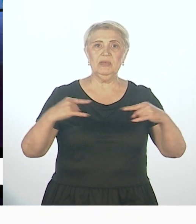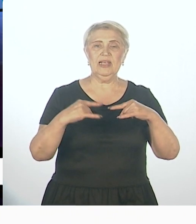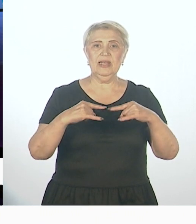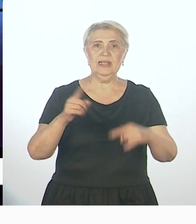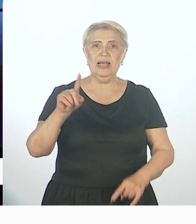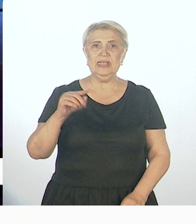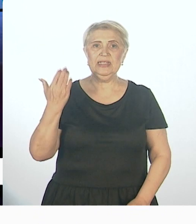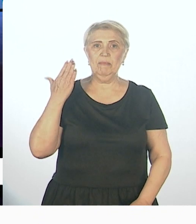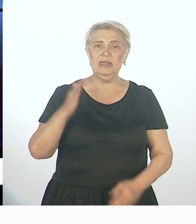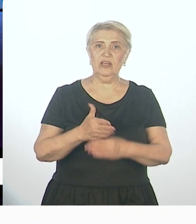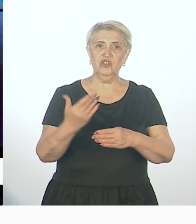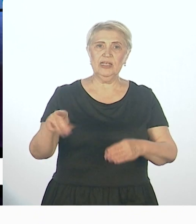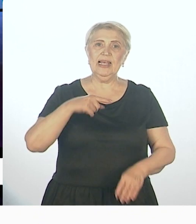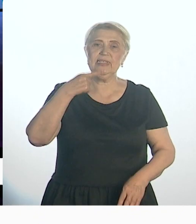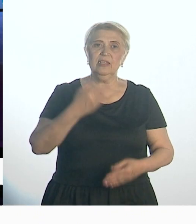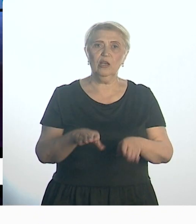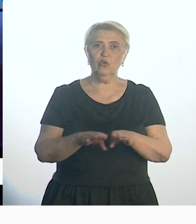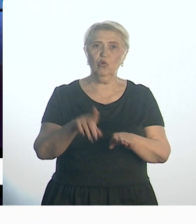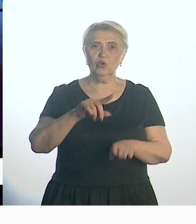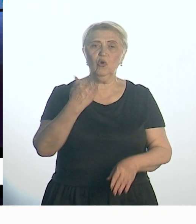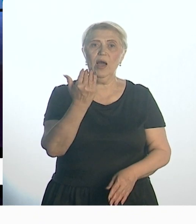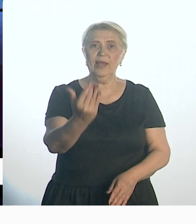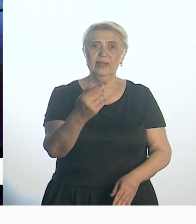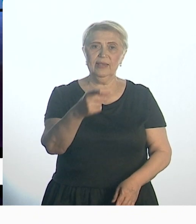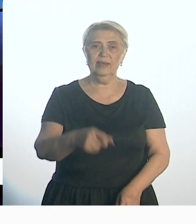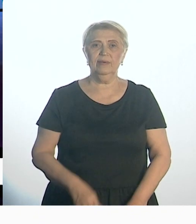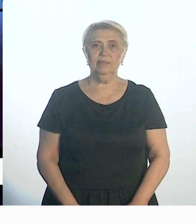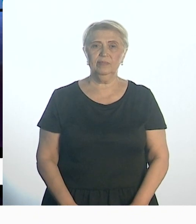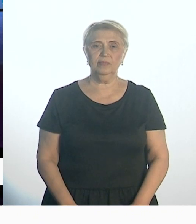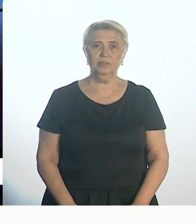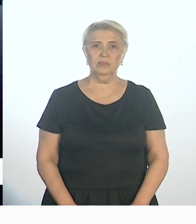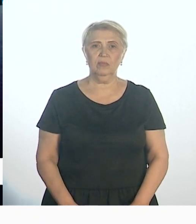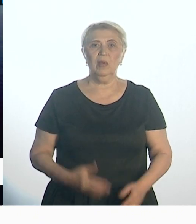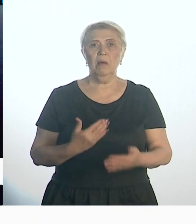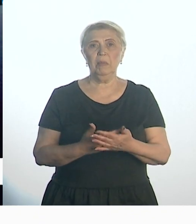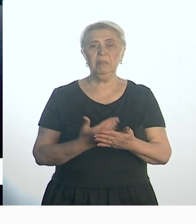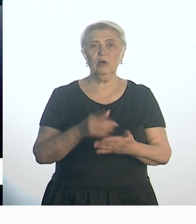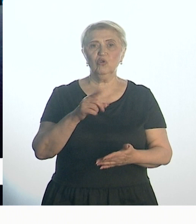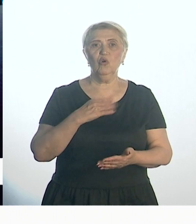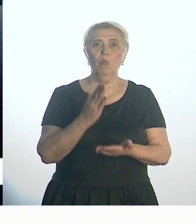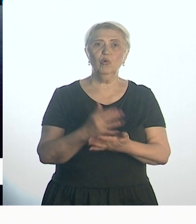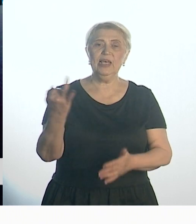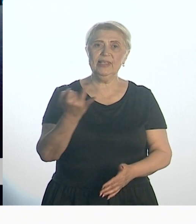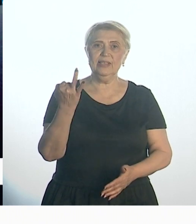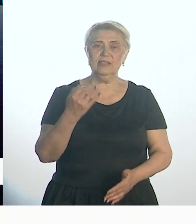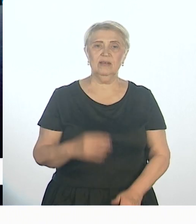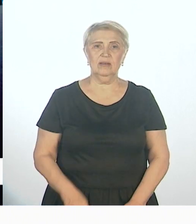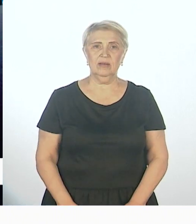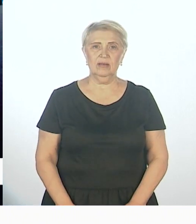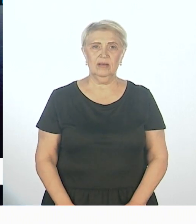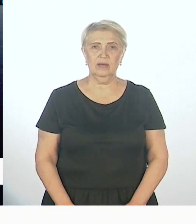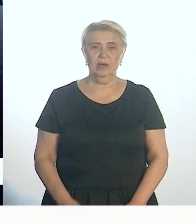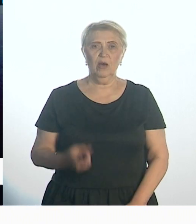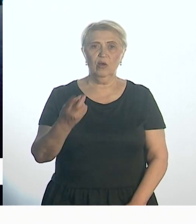части сказали о том, что они предполагали, что будет интересно, но были